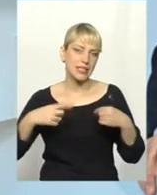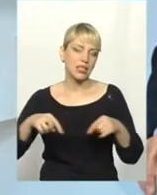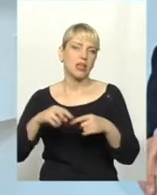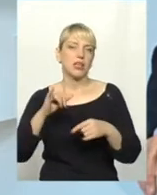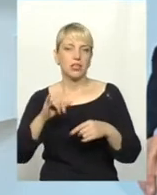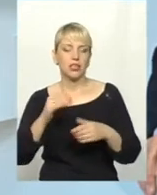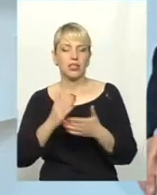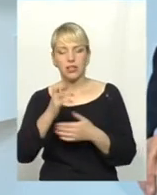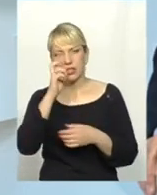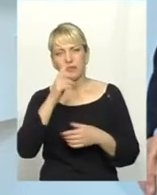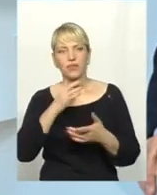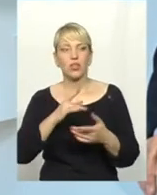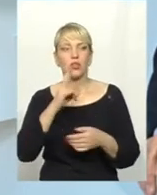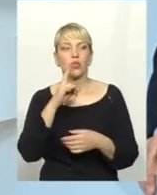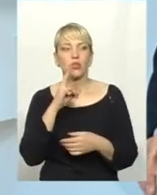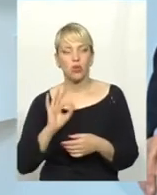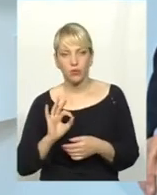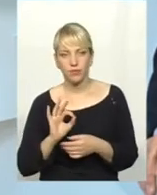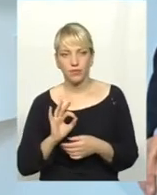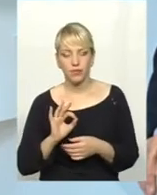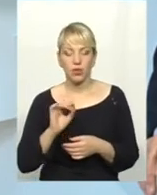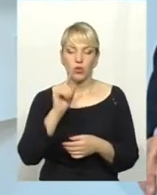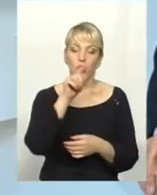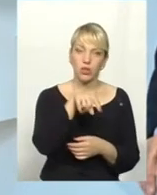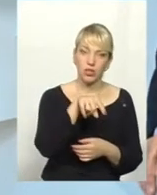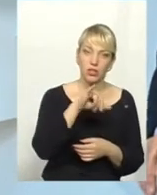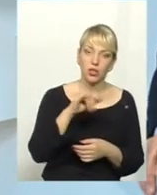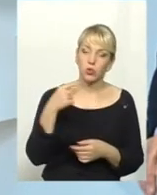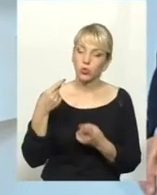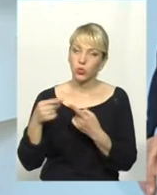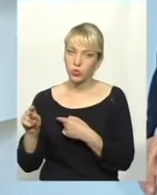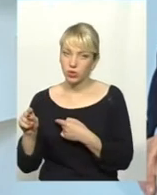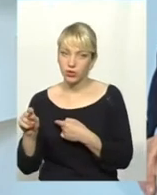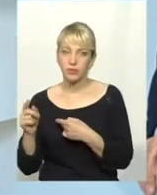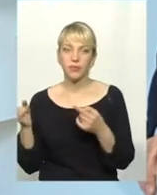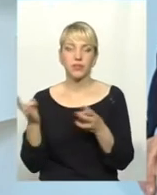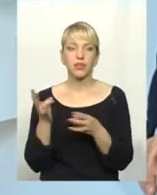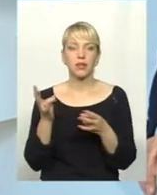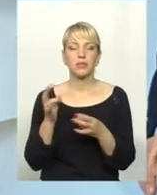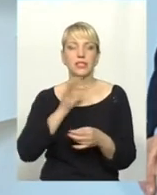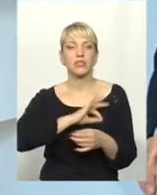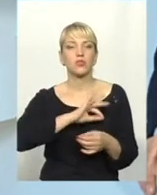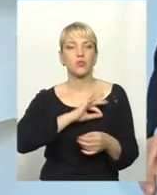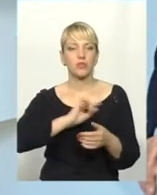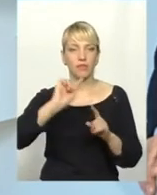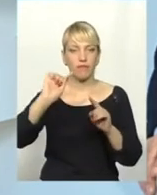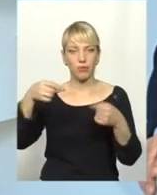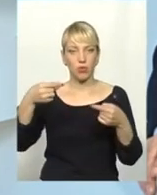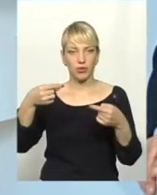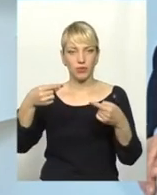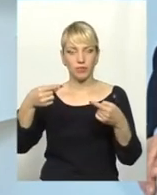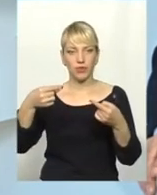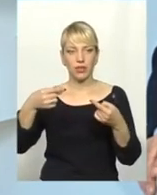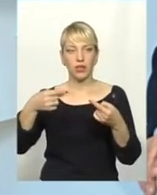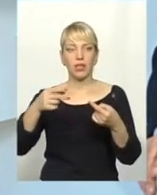треба до того гармально відноситись. Але до тих і других треба застосовувати вимоги, як